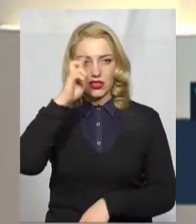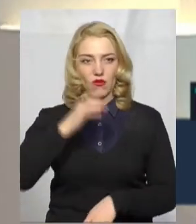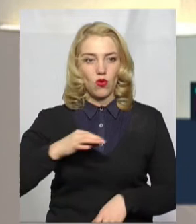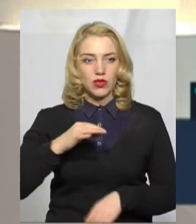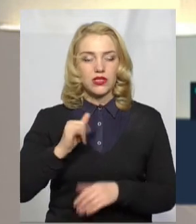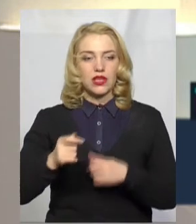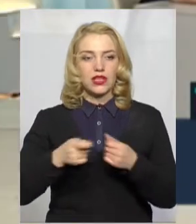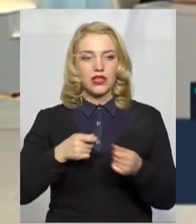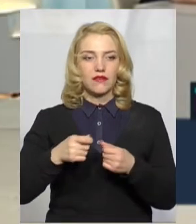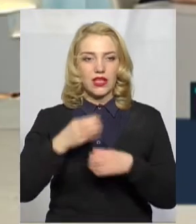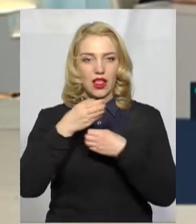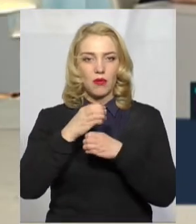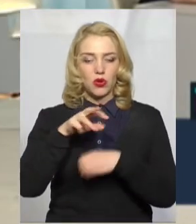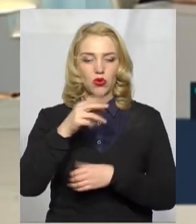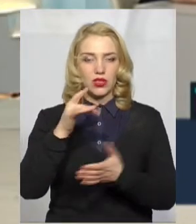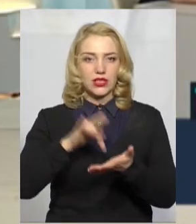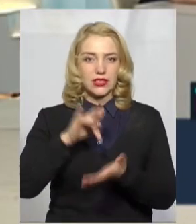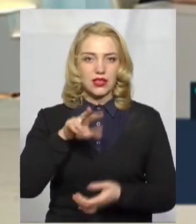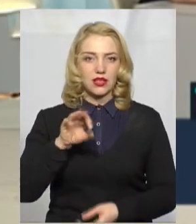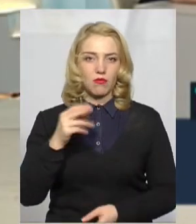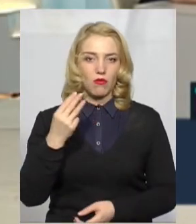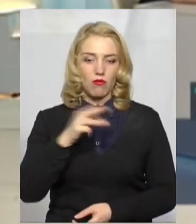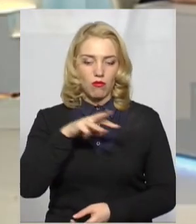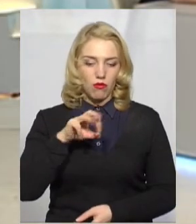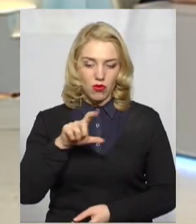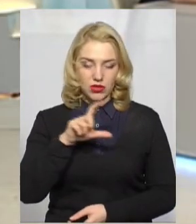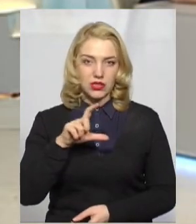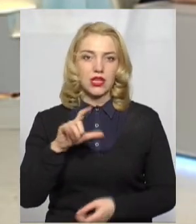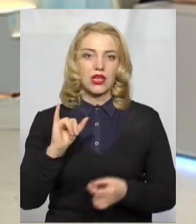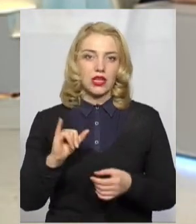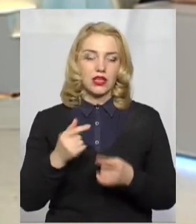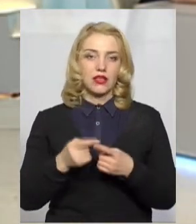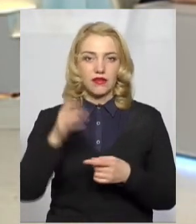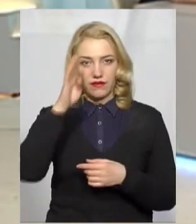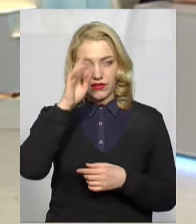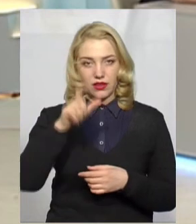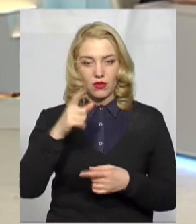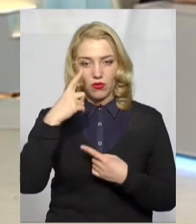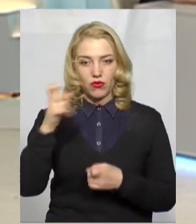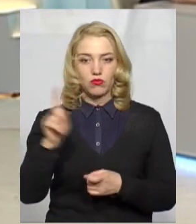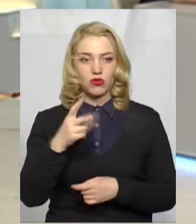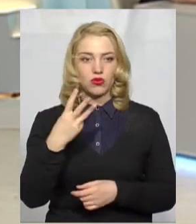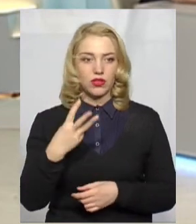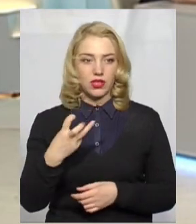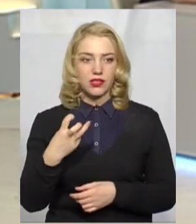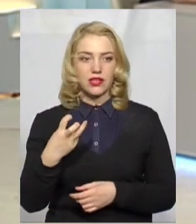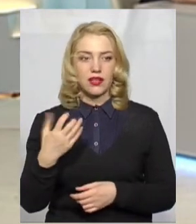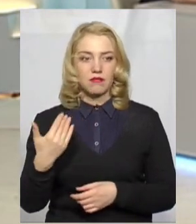керівник лабораторного центру МОЗ. І от він повідомив, що 350 чоловік,